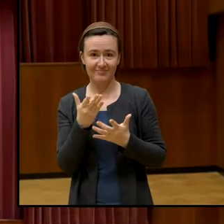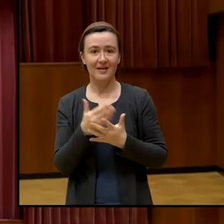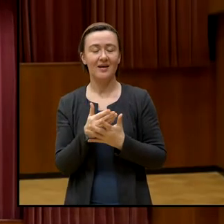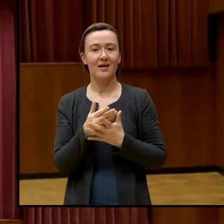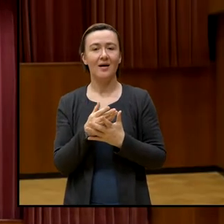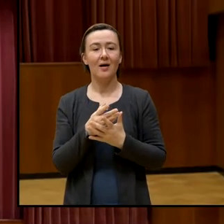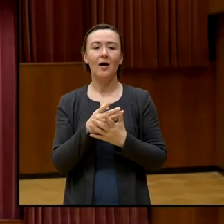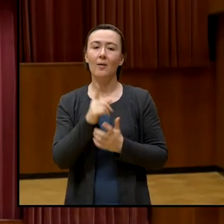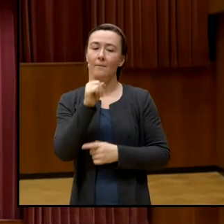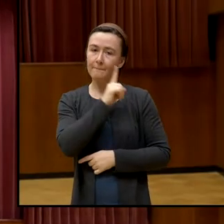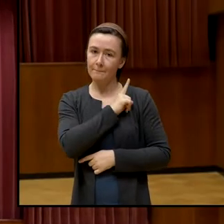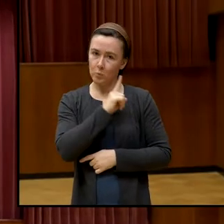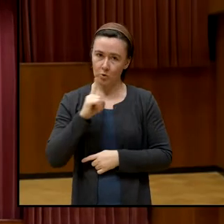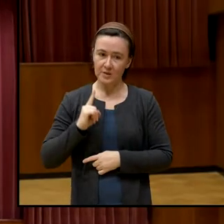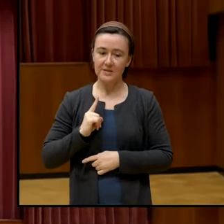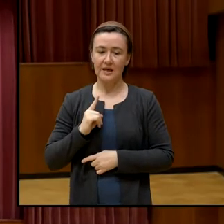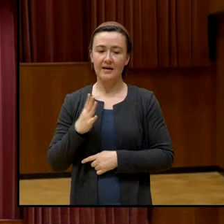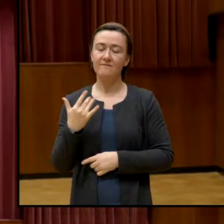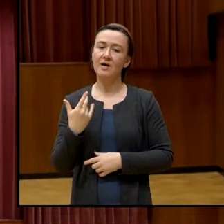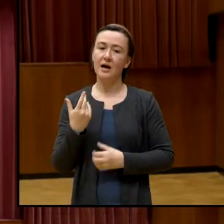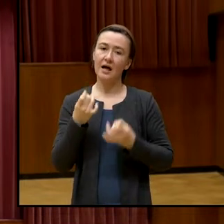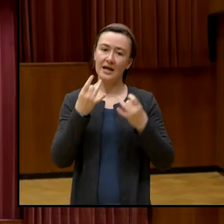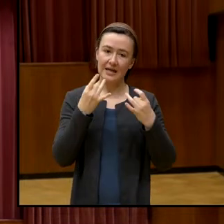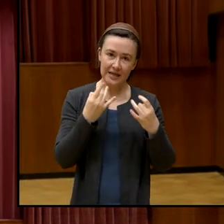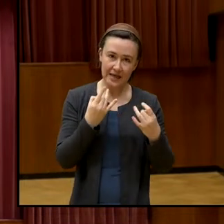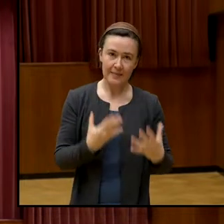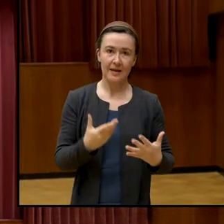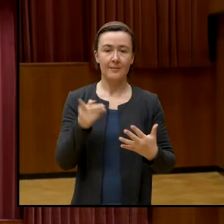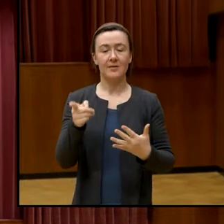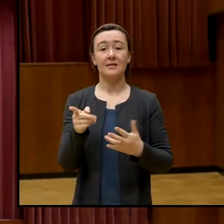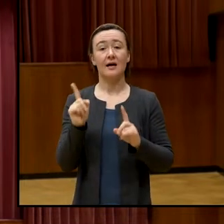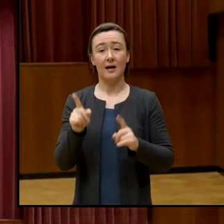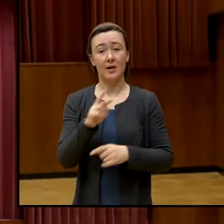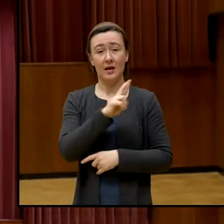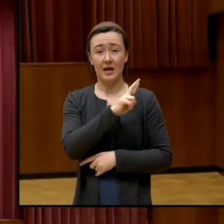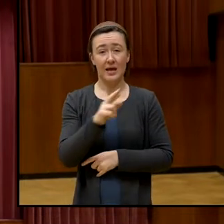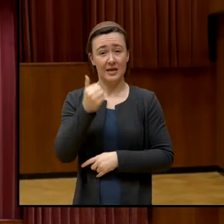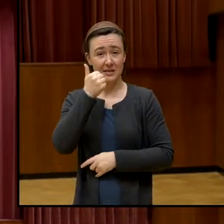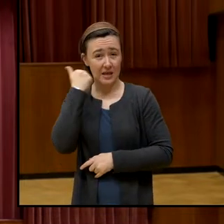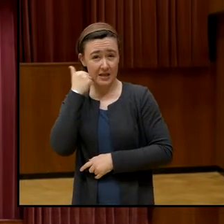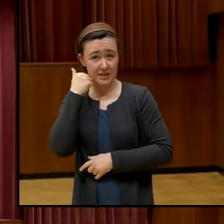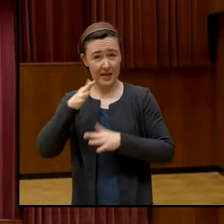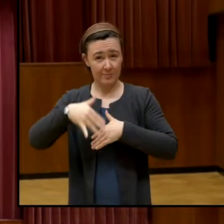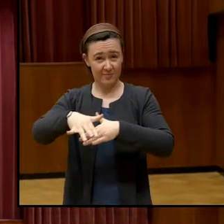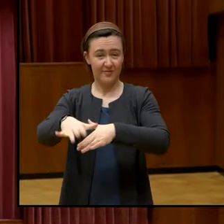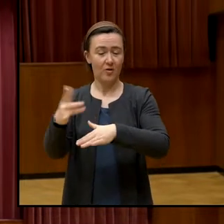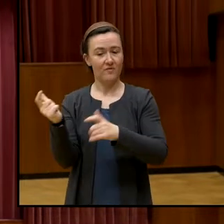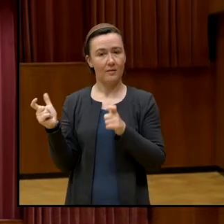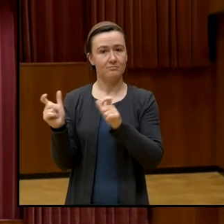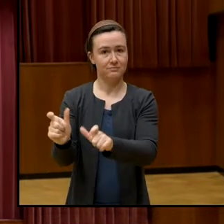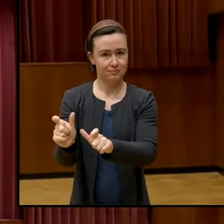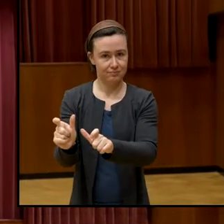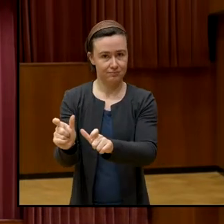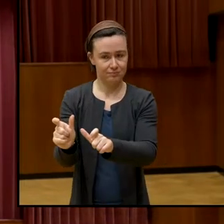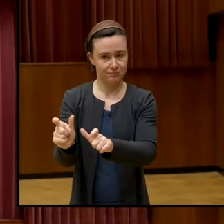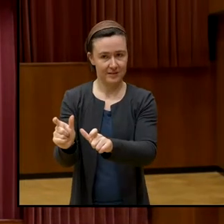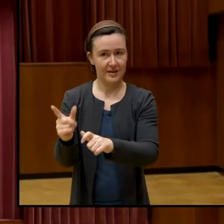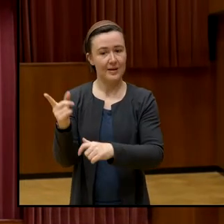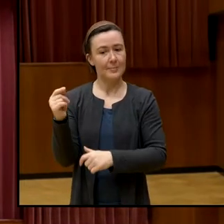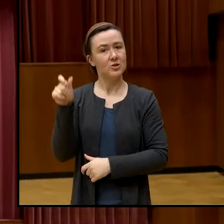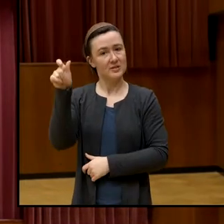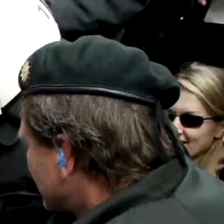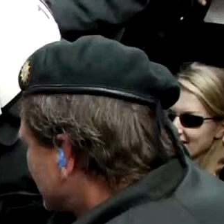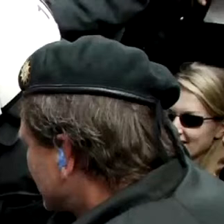Polizei genehmigten rechtsextremen Aufmarsches. Das heißt, der Herr Thierse hat also gegen geltendes Recht